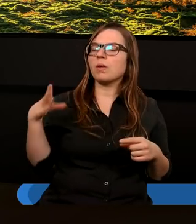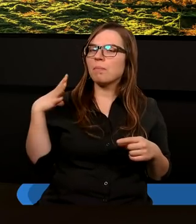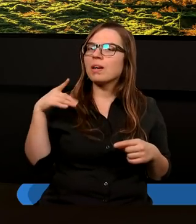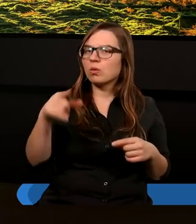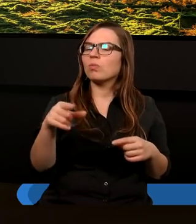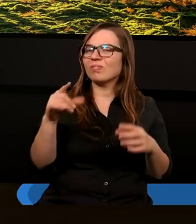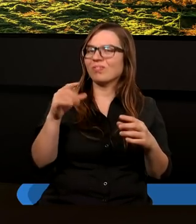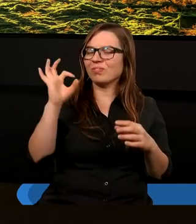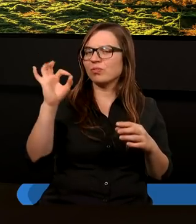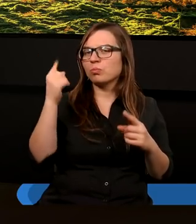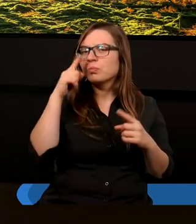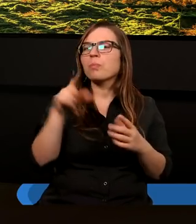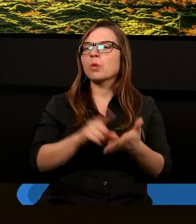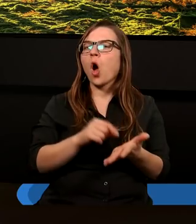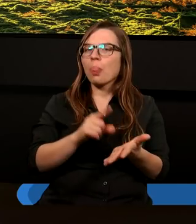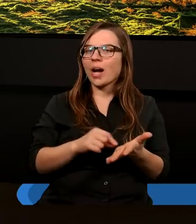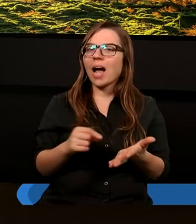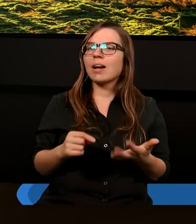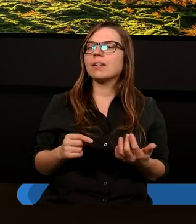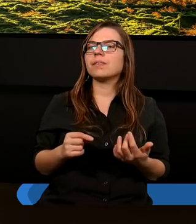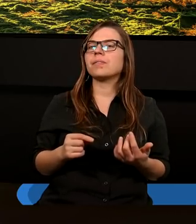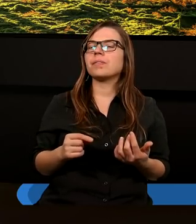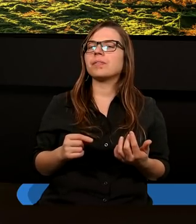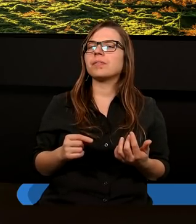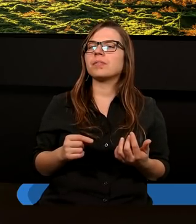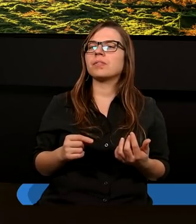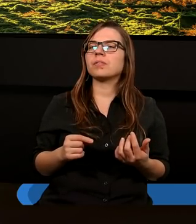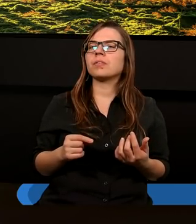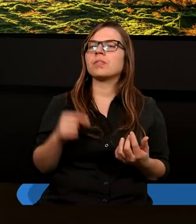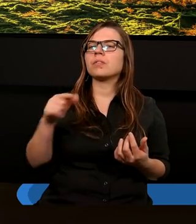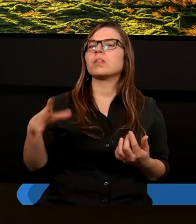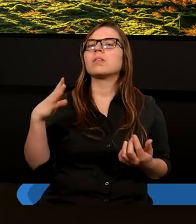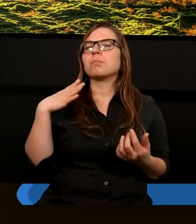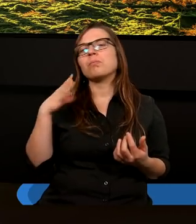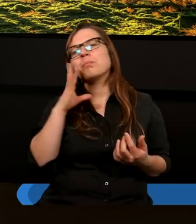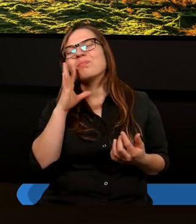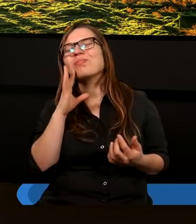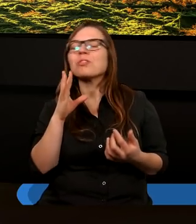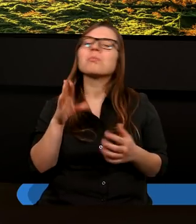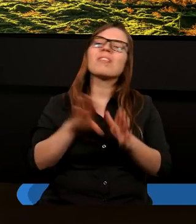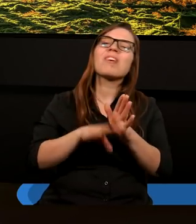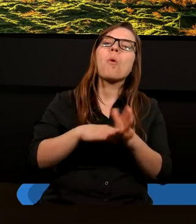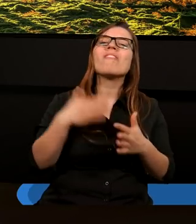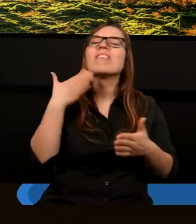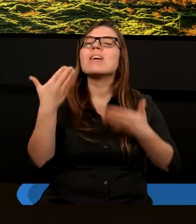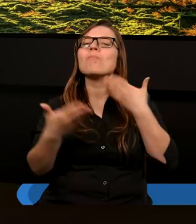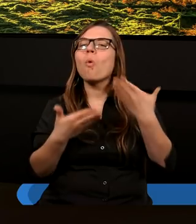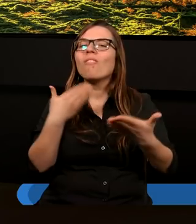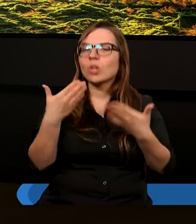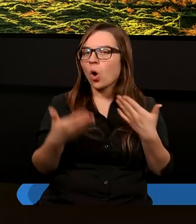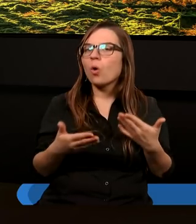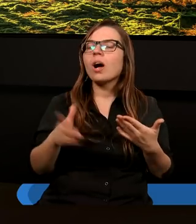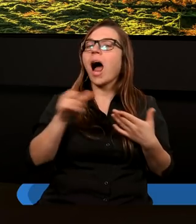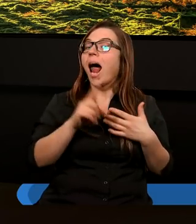Piotra, dla którego kwestie zwierząt nieczystych były tylko pretekstem. Były tylko pretekstem, ale